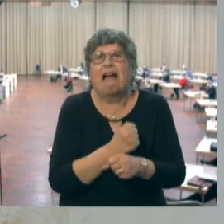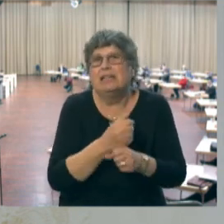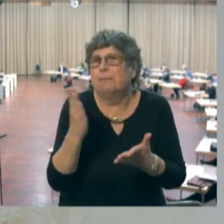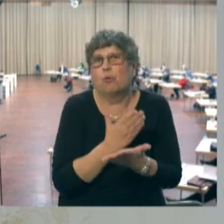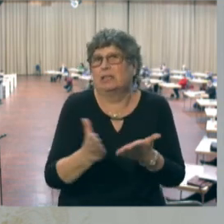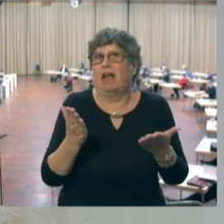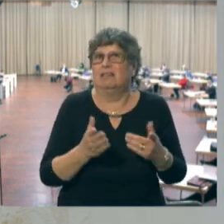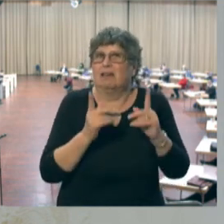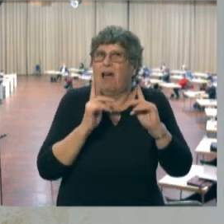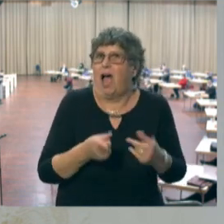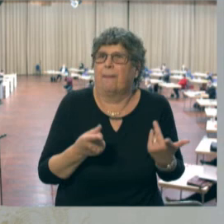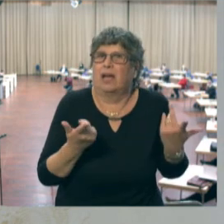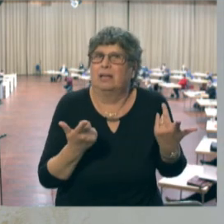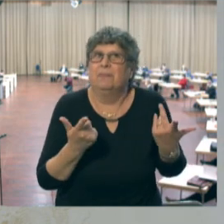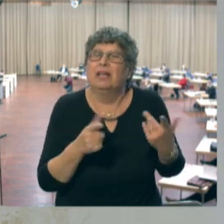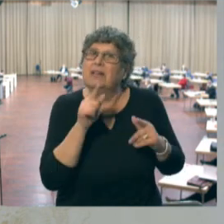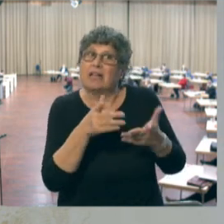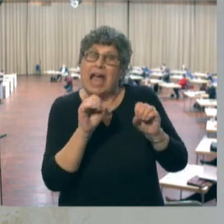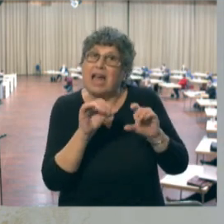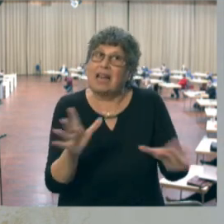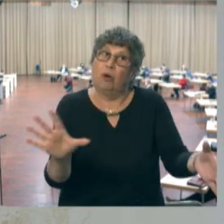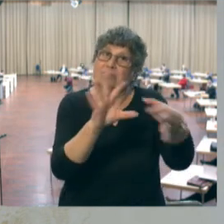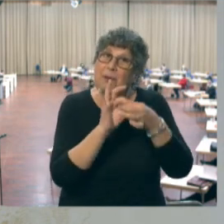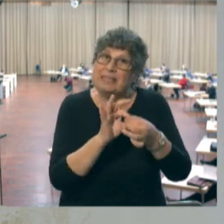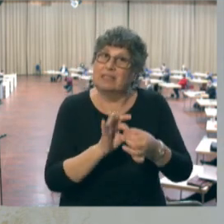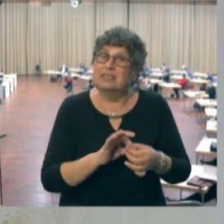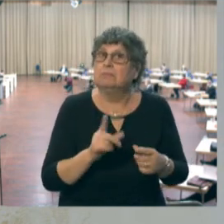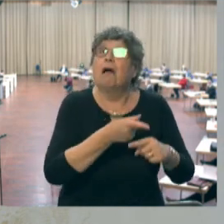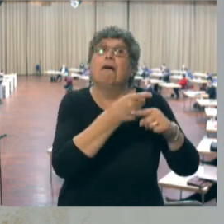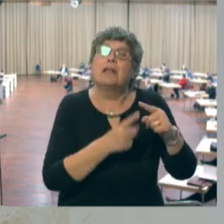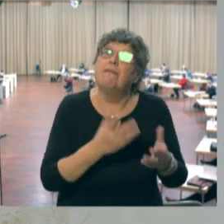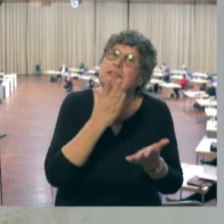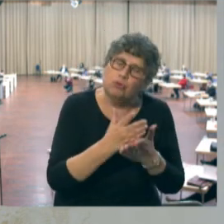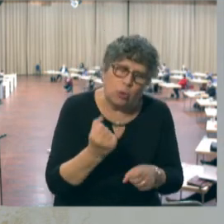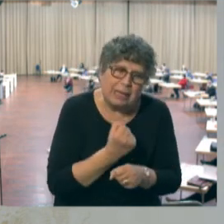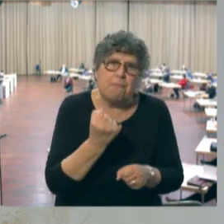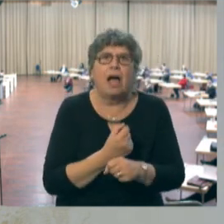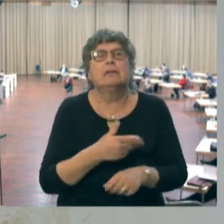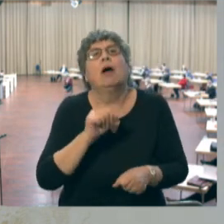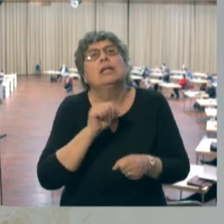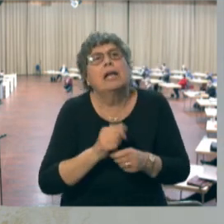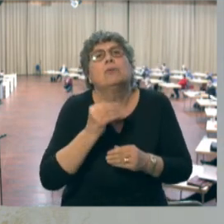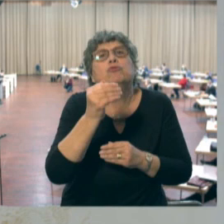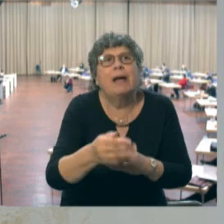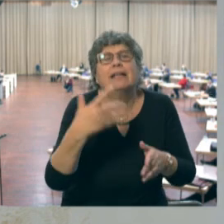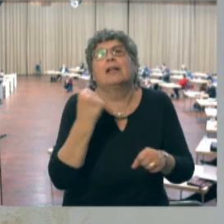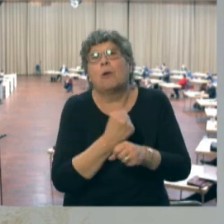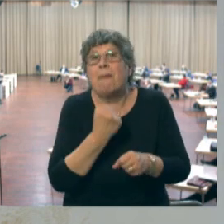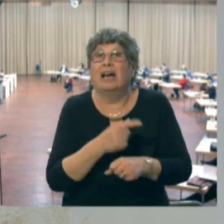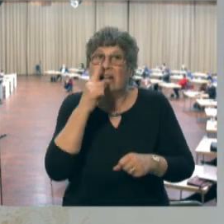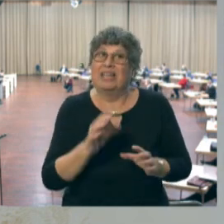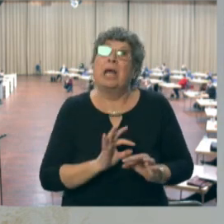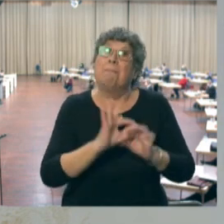darauf hinweisen, das heißt, das, was als Erklärung herangezogen wird, wird bereits teilweise gemacht und kann natürlich immer noch gemacht werden, wenn eine bessere